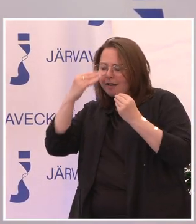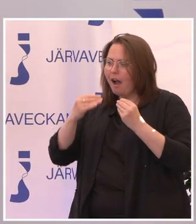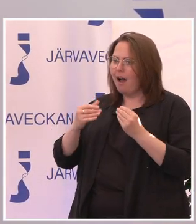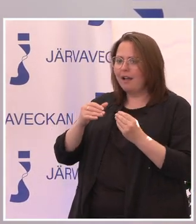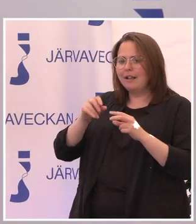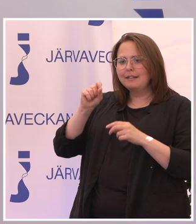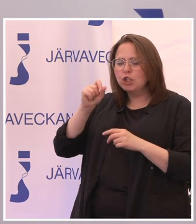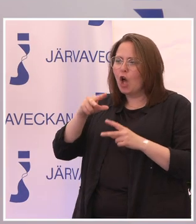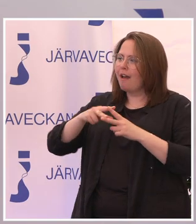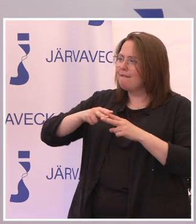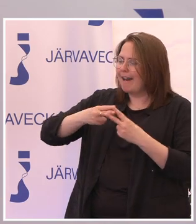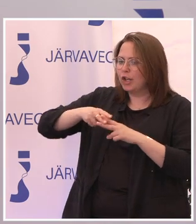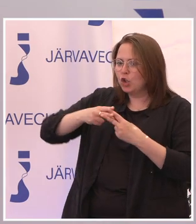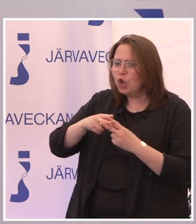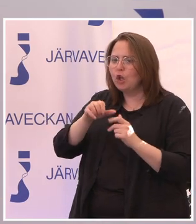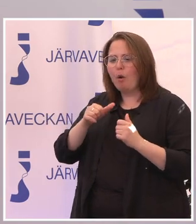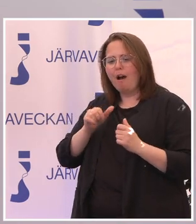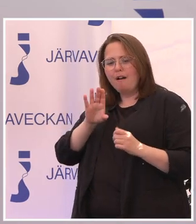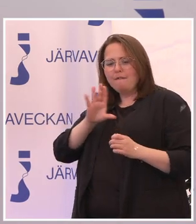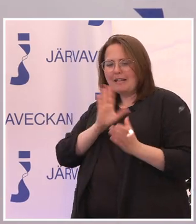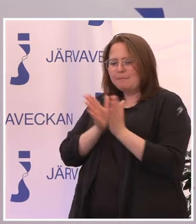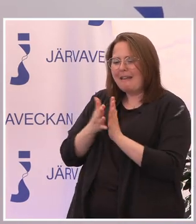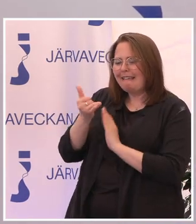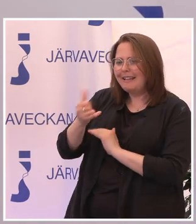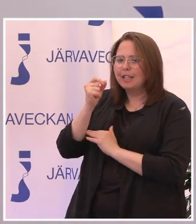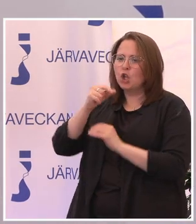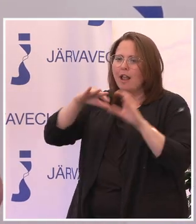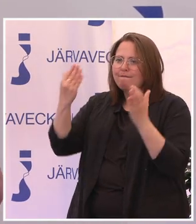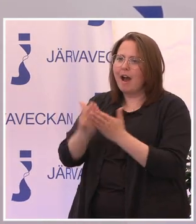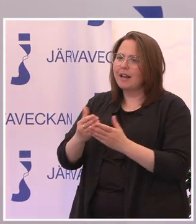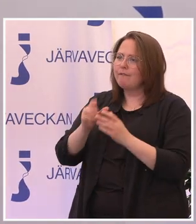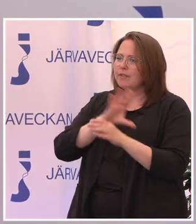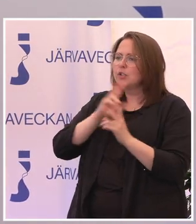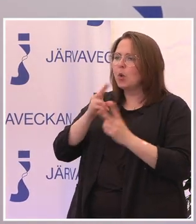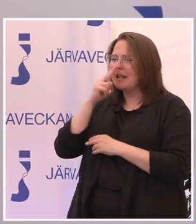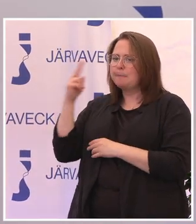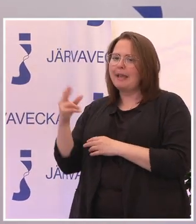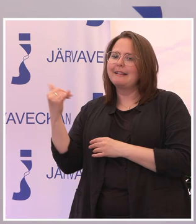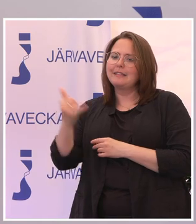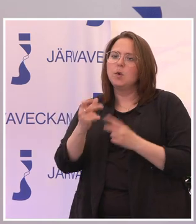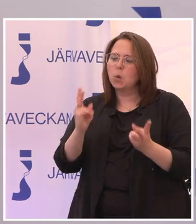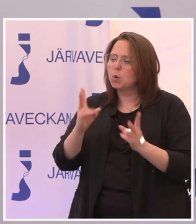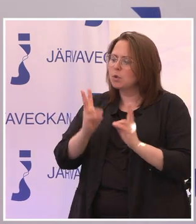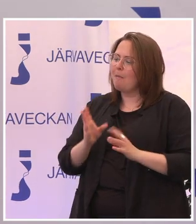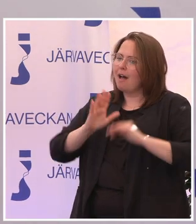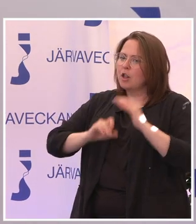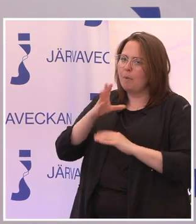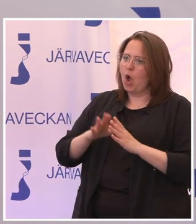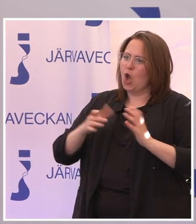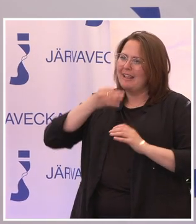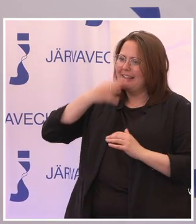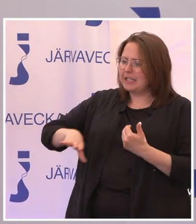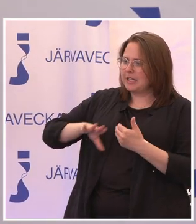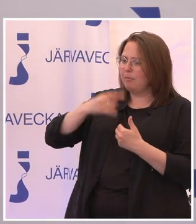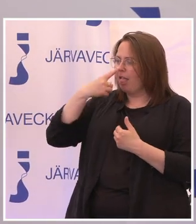digitala verktyg och vara i den digitala världen. För det finns ju också sådana aspekter som är förknippade med ökad risk för att bli